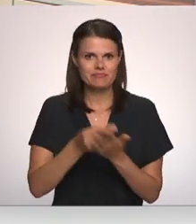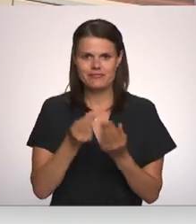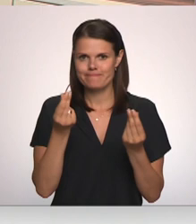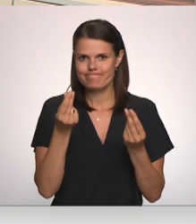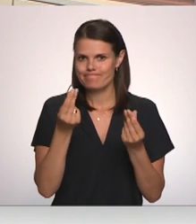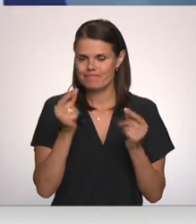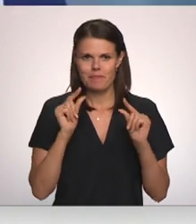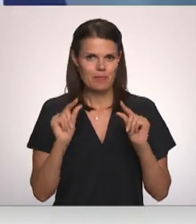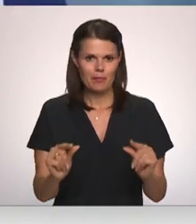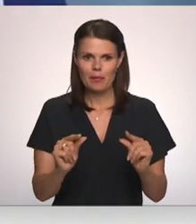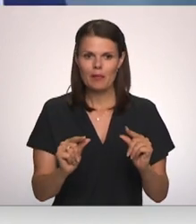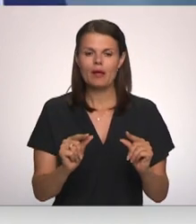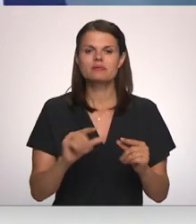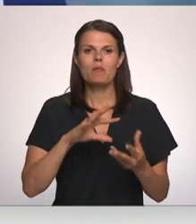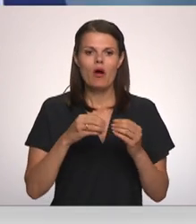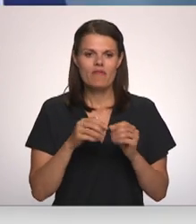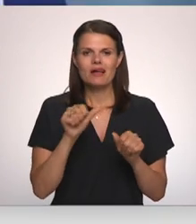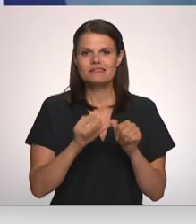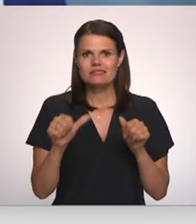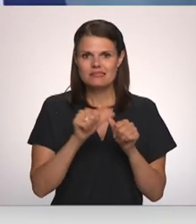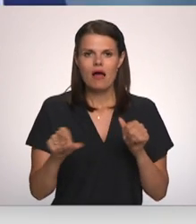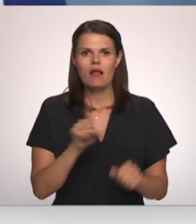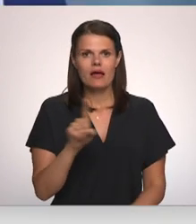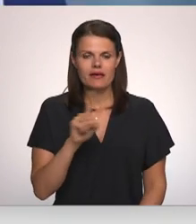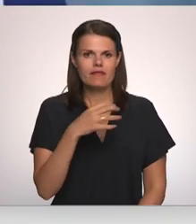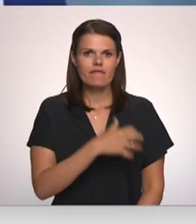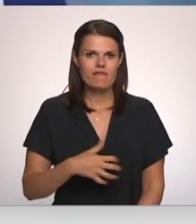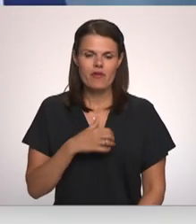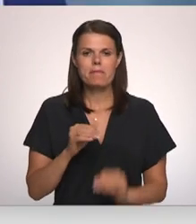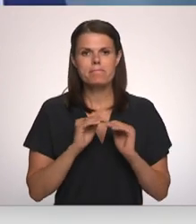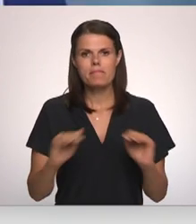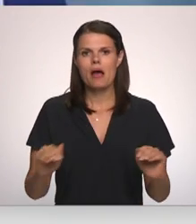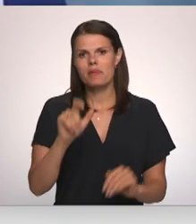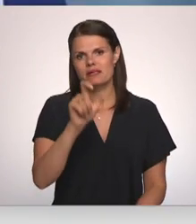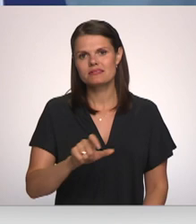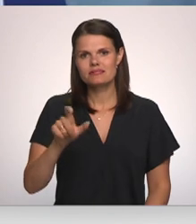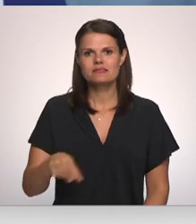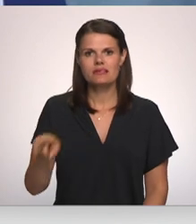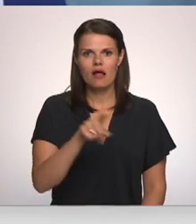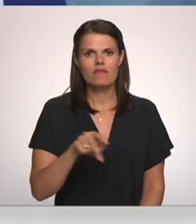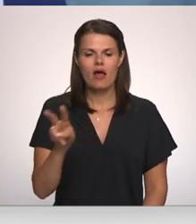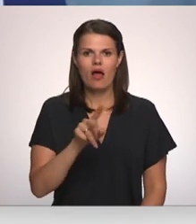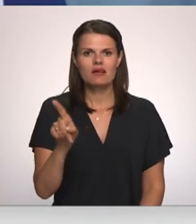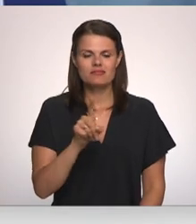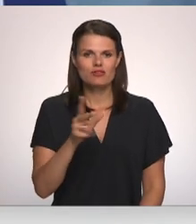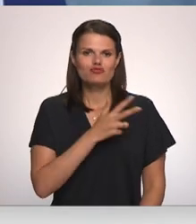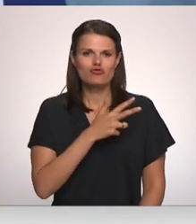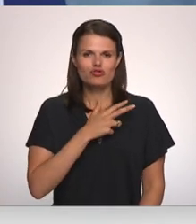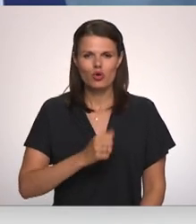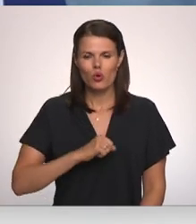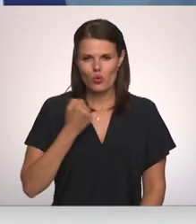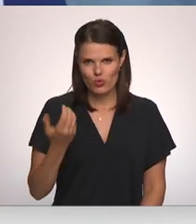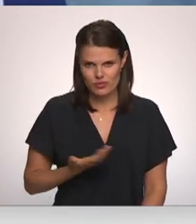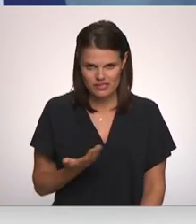salīdzinoši zema. Ņemot vērā to, ka zāles ir nepieciešamas pamatāt cilvēkiem, kas ir no sociāla nēstsargātākām